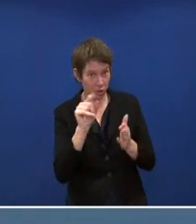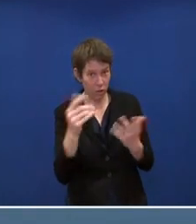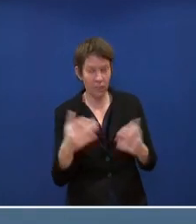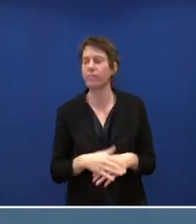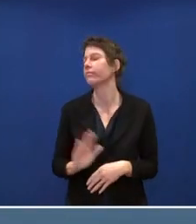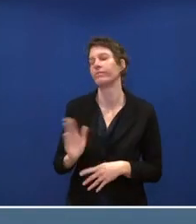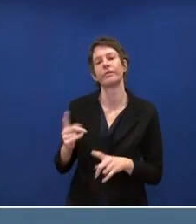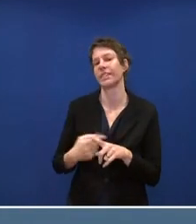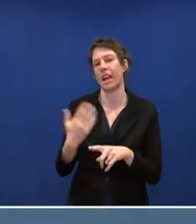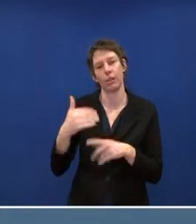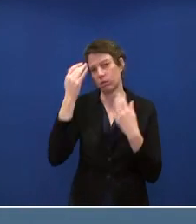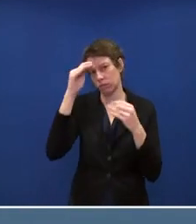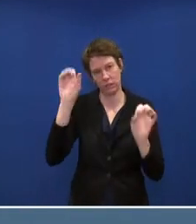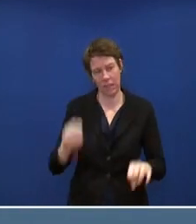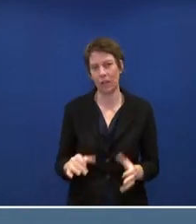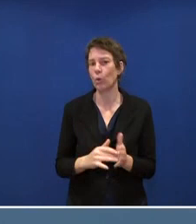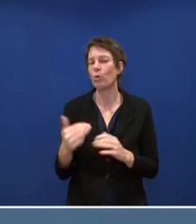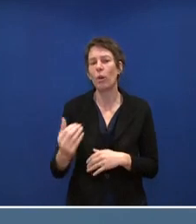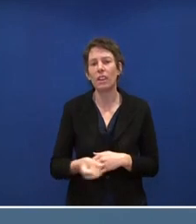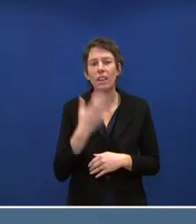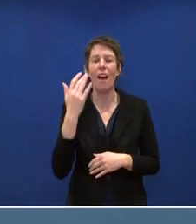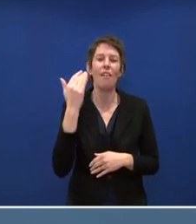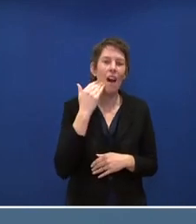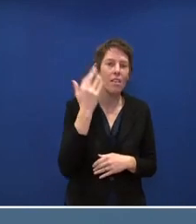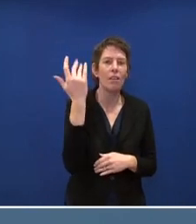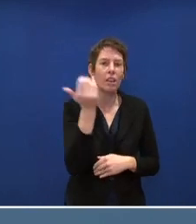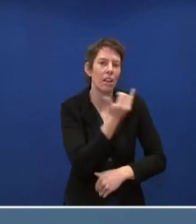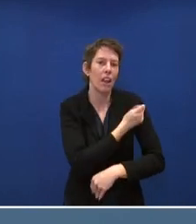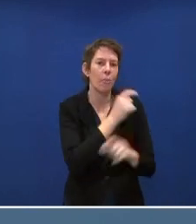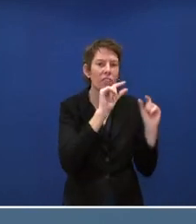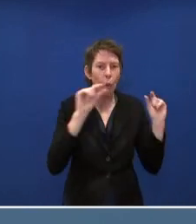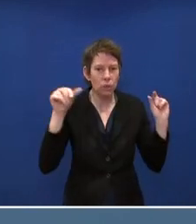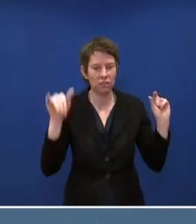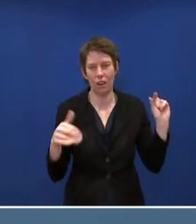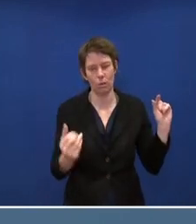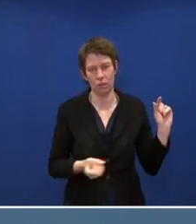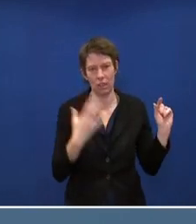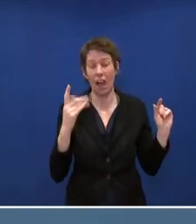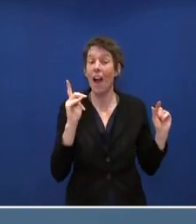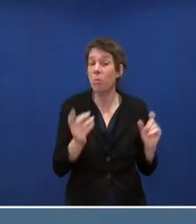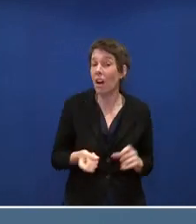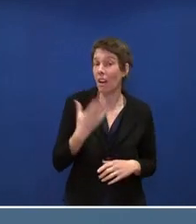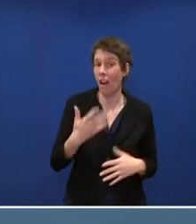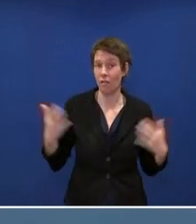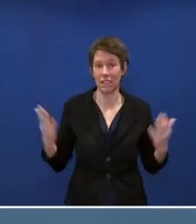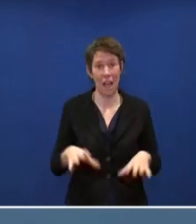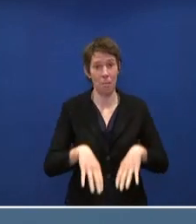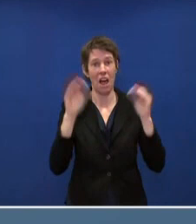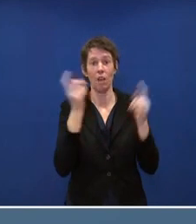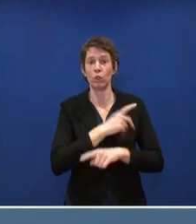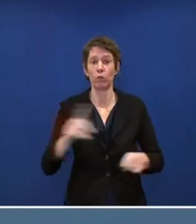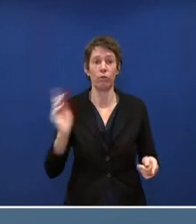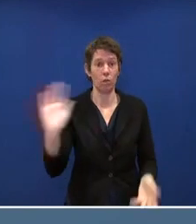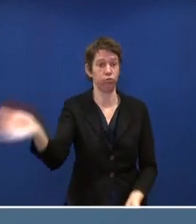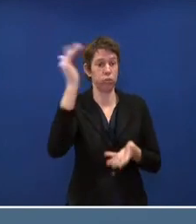weil noch nicht klar ist, wann wir wie viel Impfstoff zur Verfügung haben. Aber klar ist, dass wir am Anfang nicht genug Impfstoff